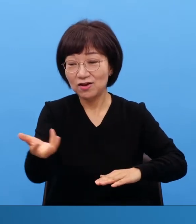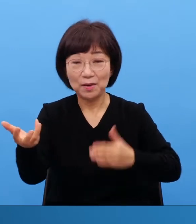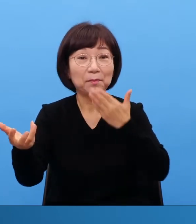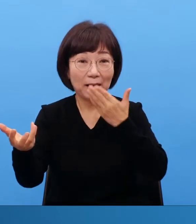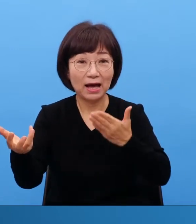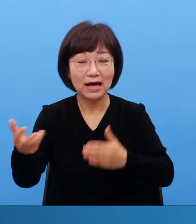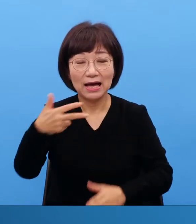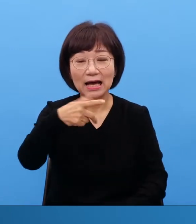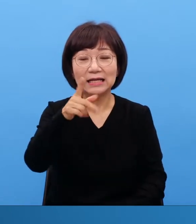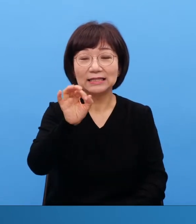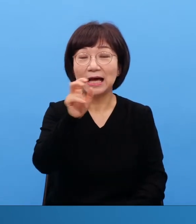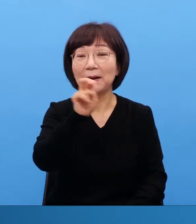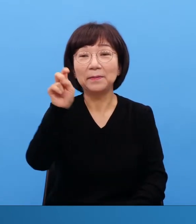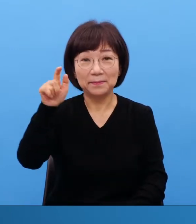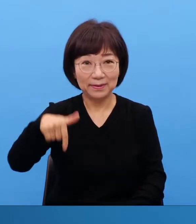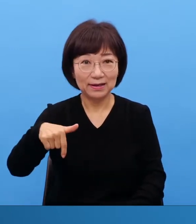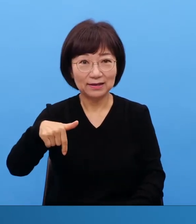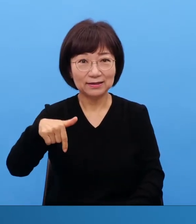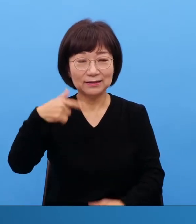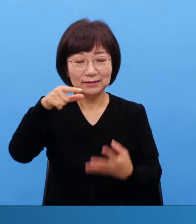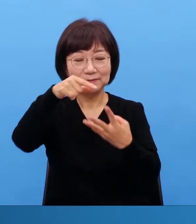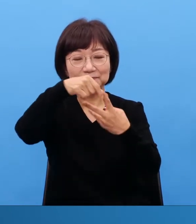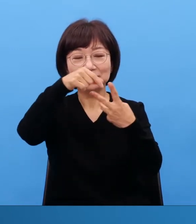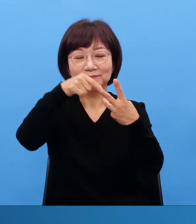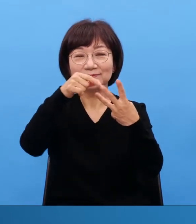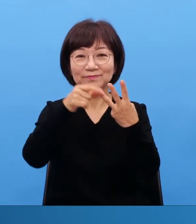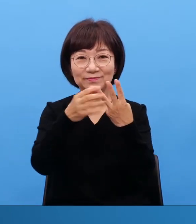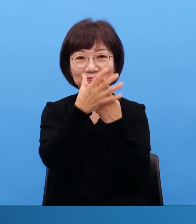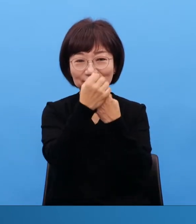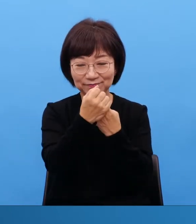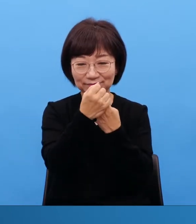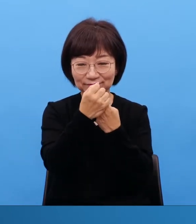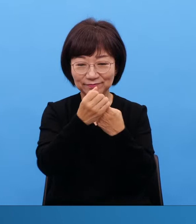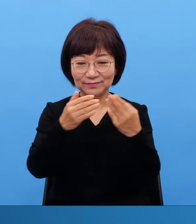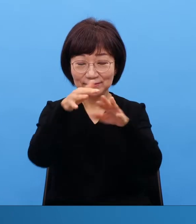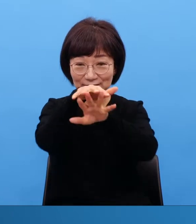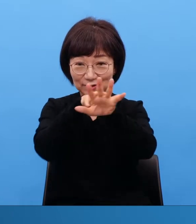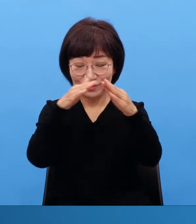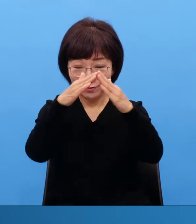이게 옛날 모세의 얘기처럼 보이지만은 그게 아닙니다